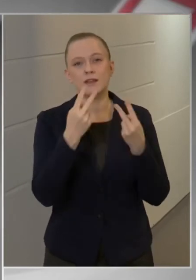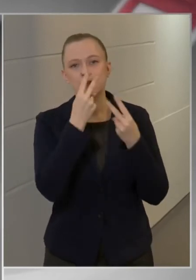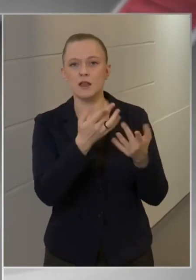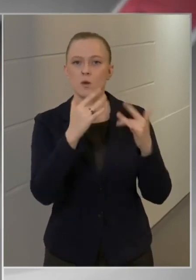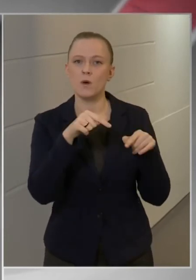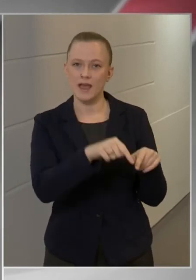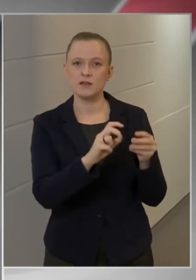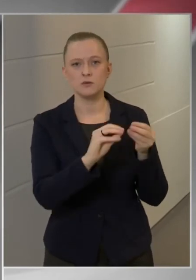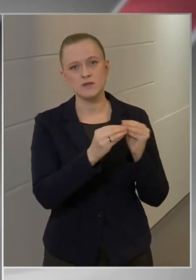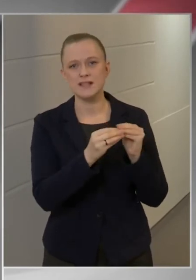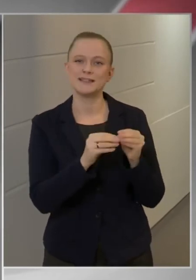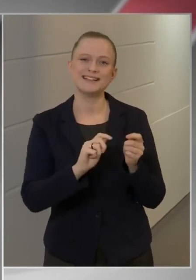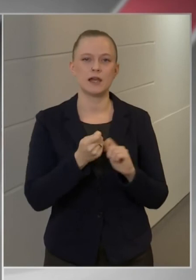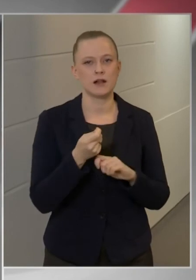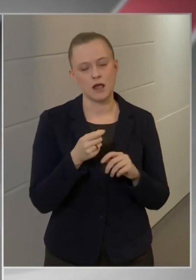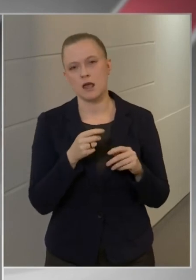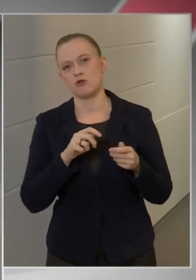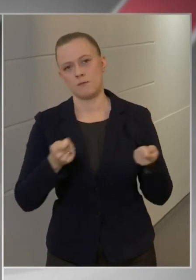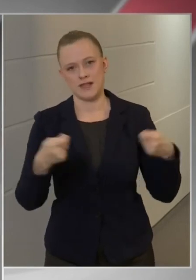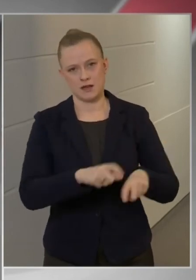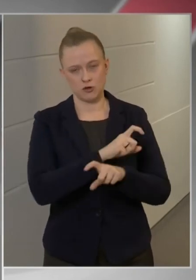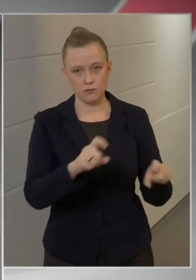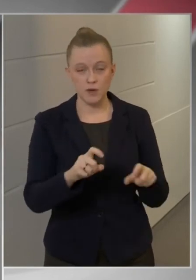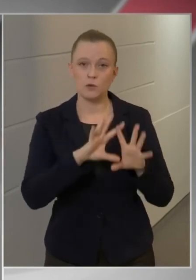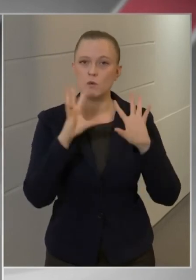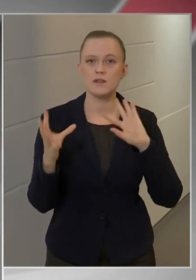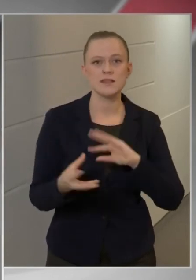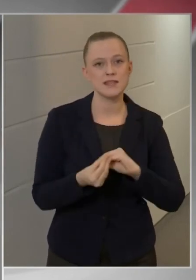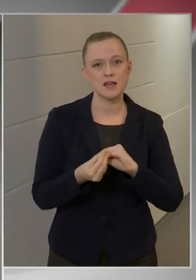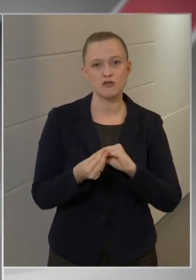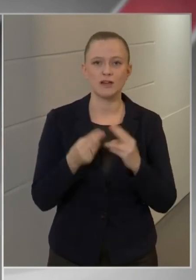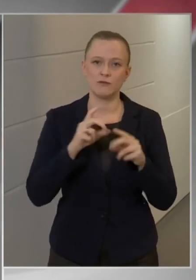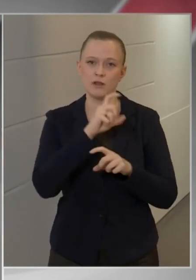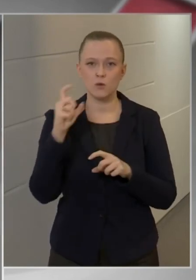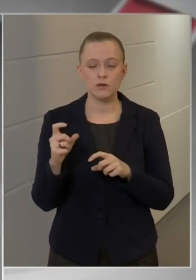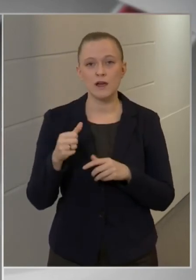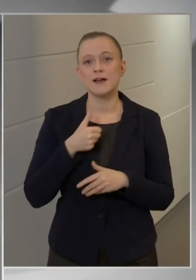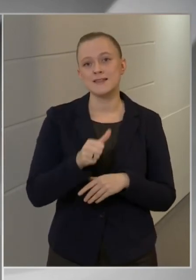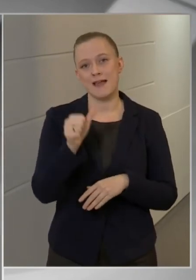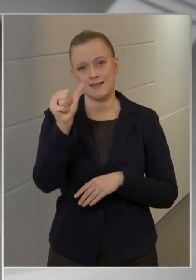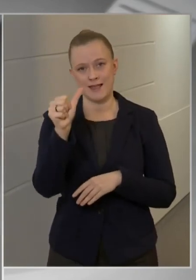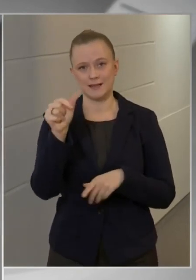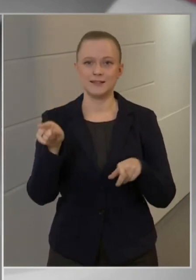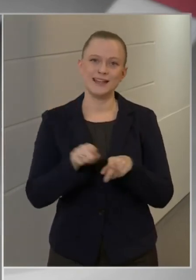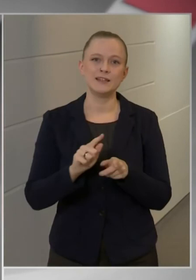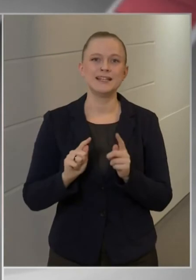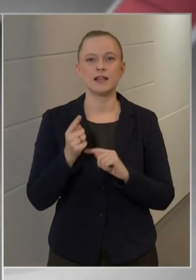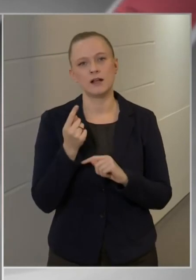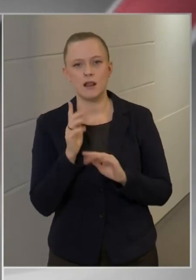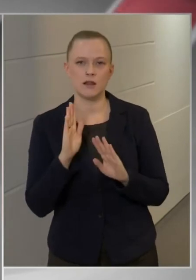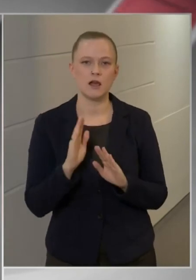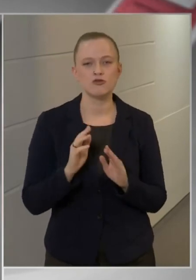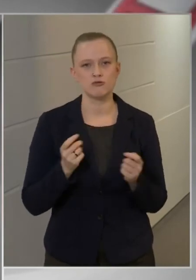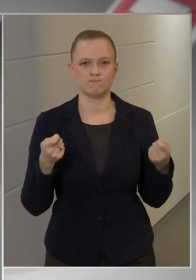üzlet idéglenes bezárása mellett, így összesen a jogszabályhatályba lépése óta 101 ilyen idéglenes intézkedést